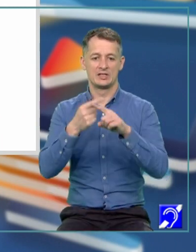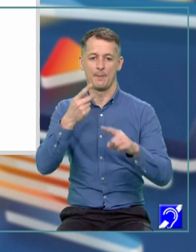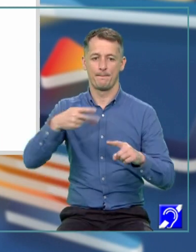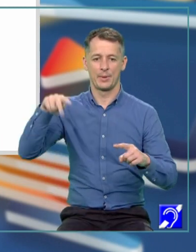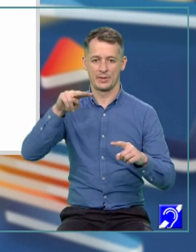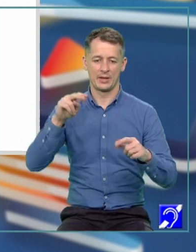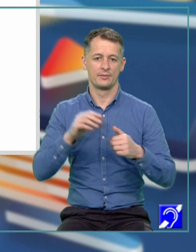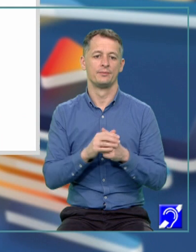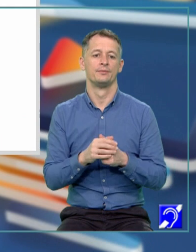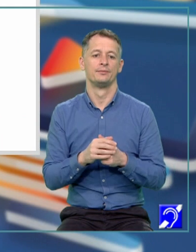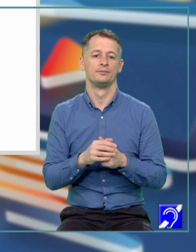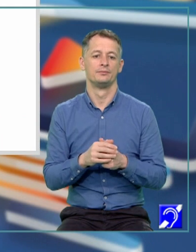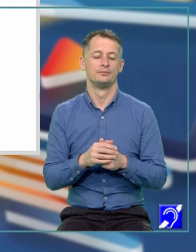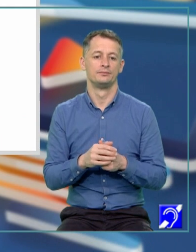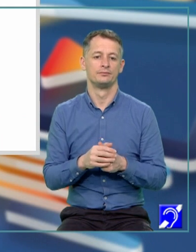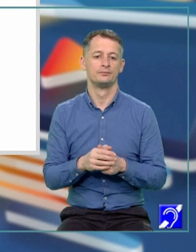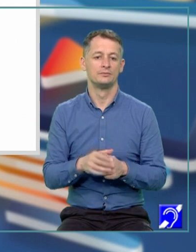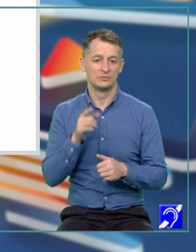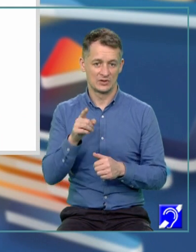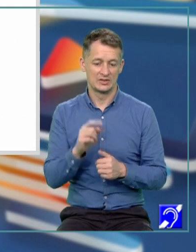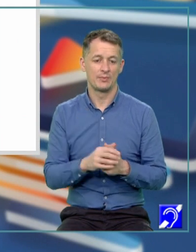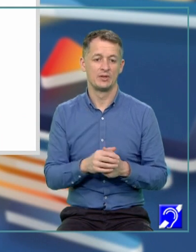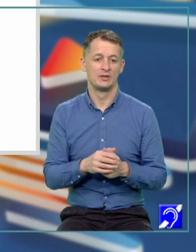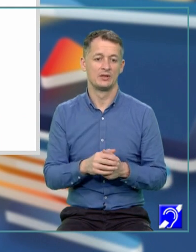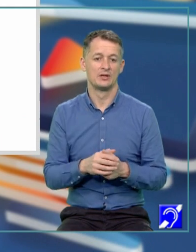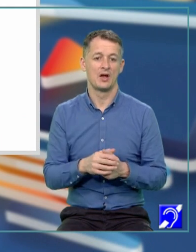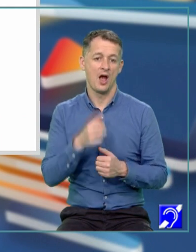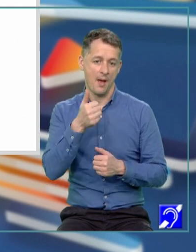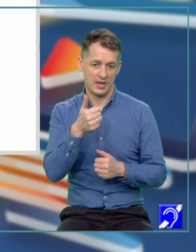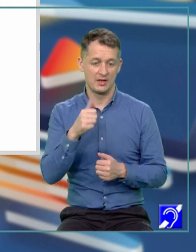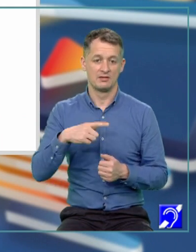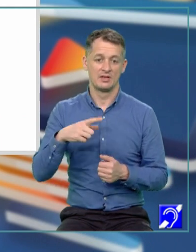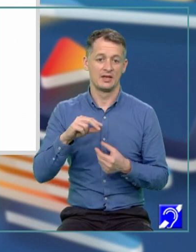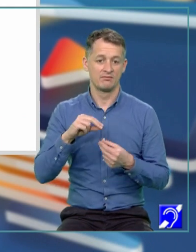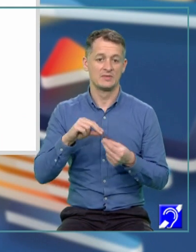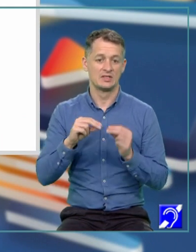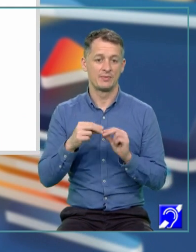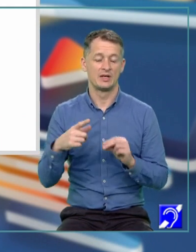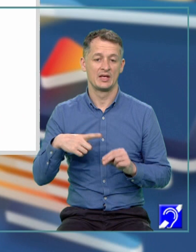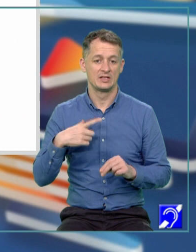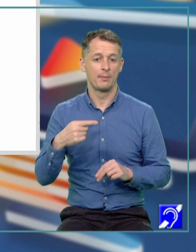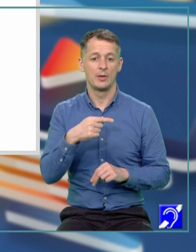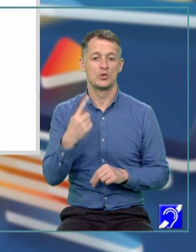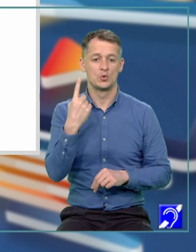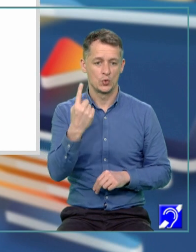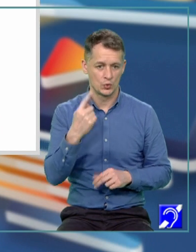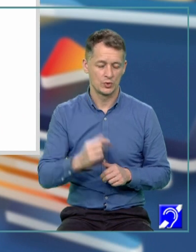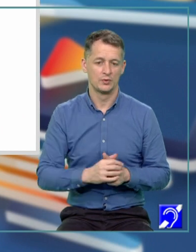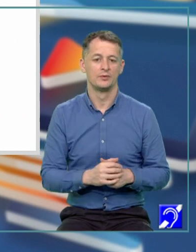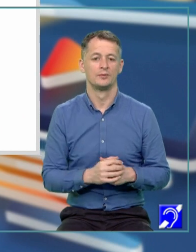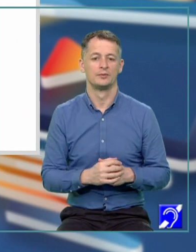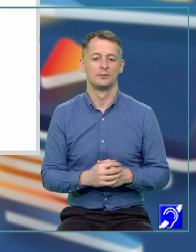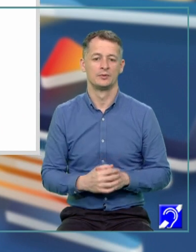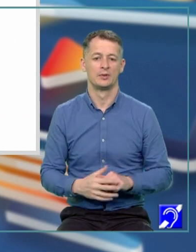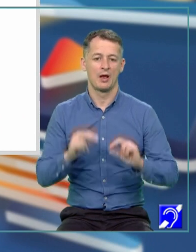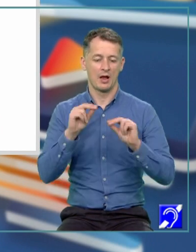înseamnă că coeficientul lui X pătrat, a mic, este minus 1. Mulțirea cu minus 1 a